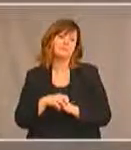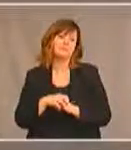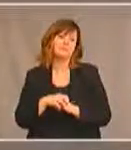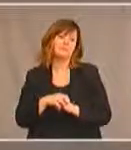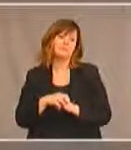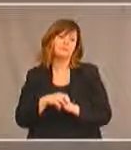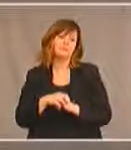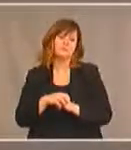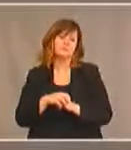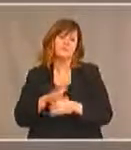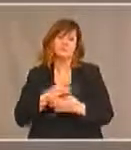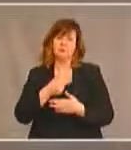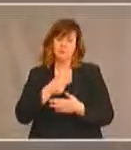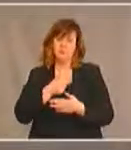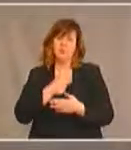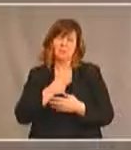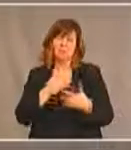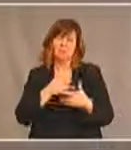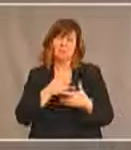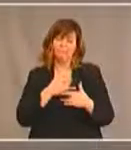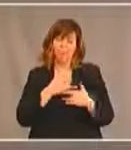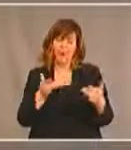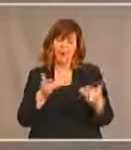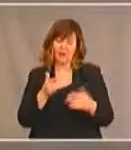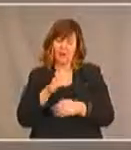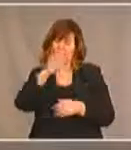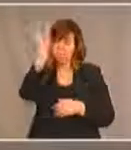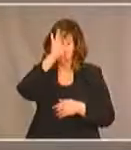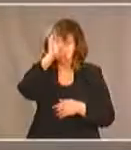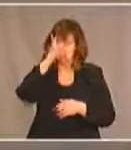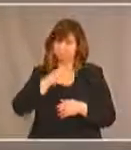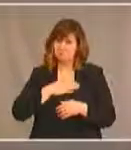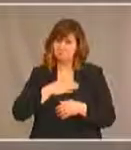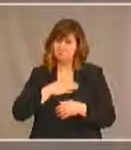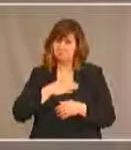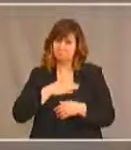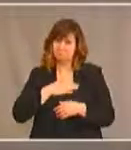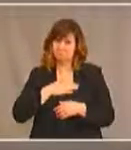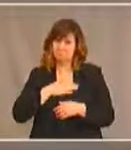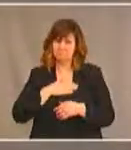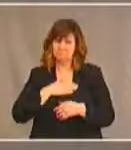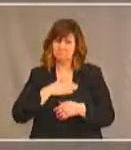et je peux en fait admettre ma propre ignorance en la matière